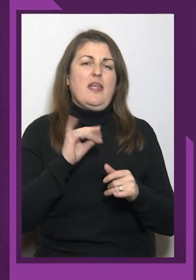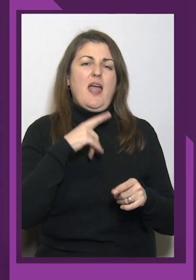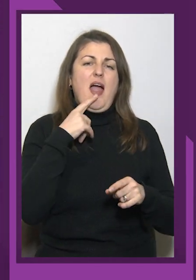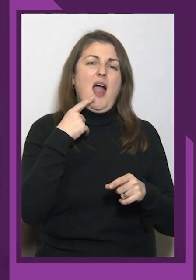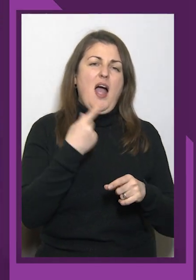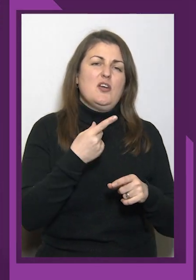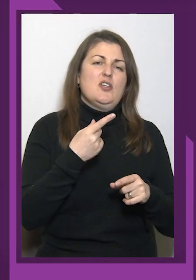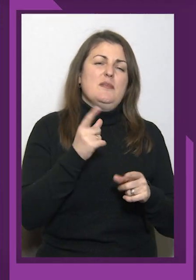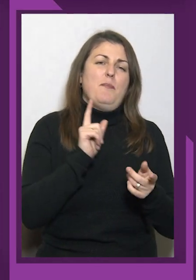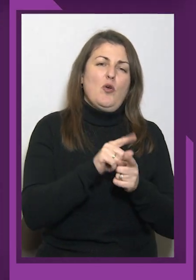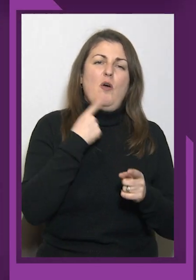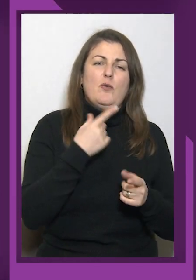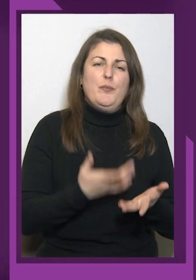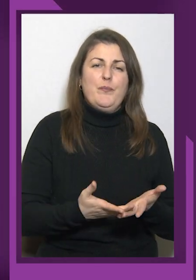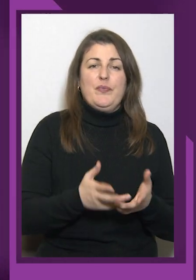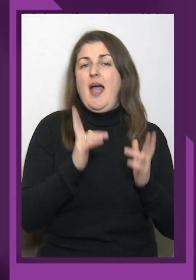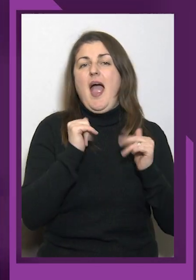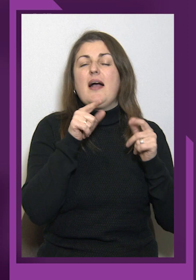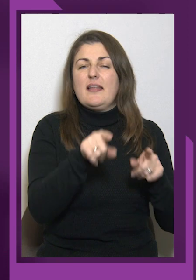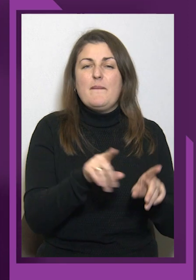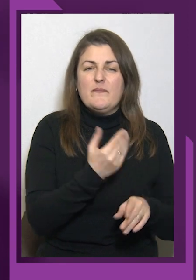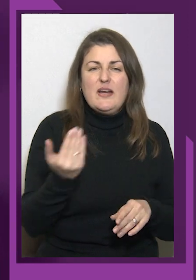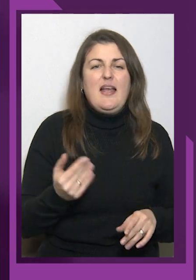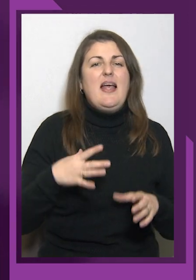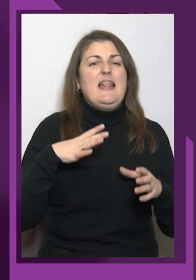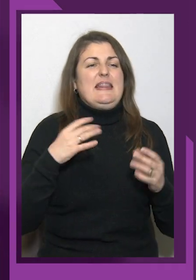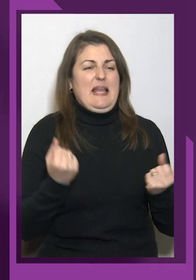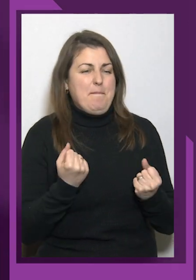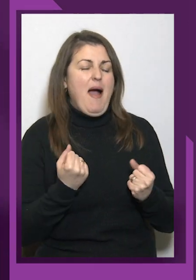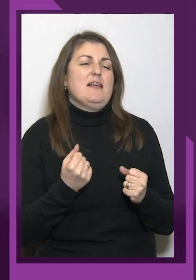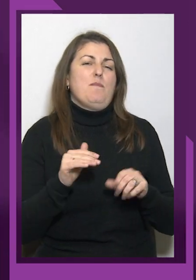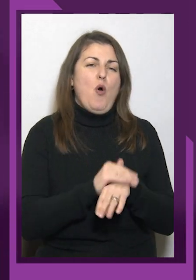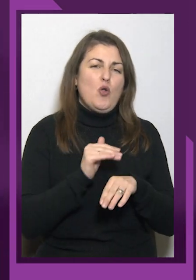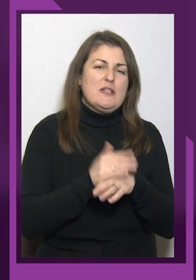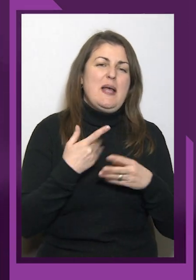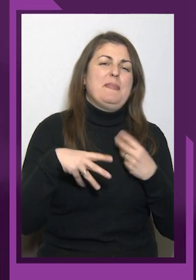тримаєтесь, ми за вас сподіваємо, це дуже приємно.